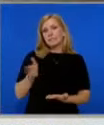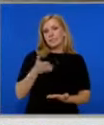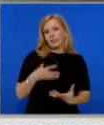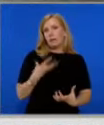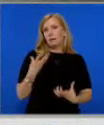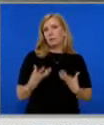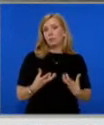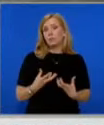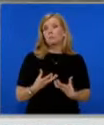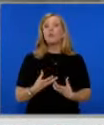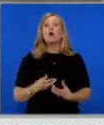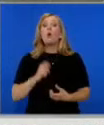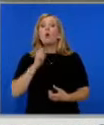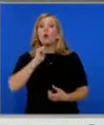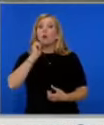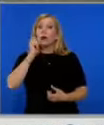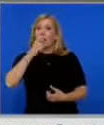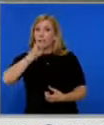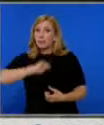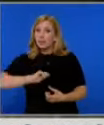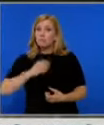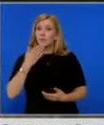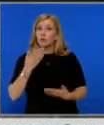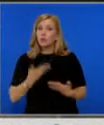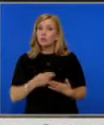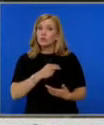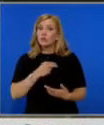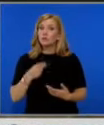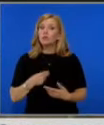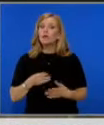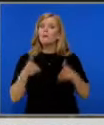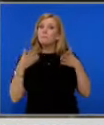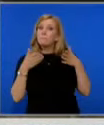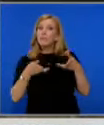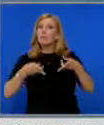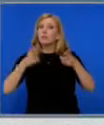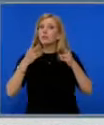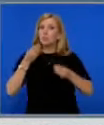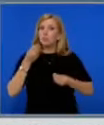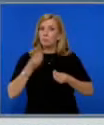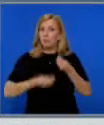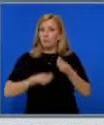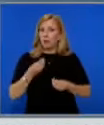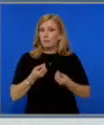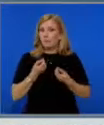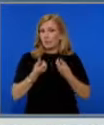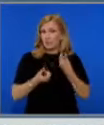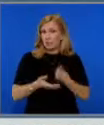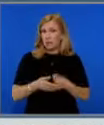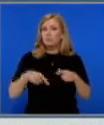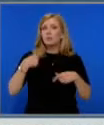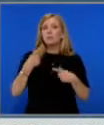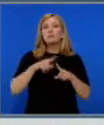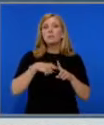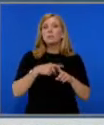Олег Николенко заяви, че Украина е предложила на Полша конструктивен път за разрешаване на проблема с зърното. Следващия месец в Полша